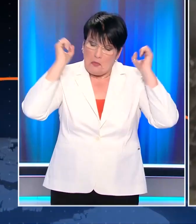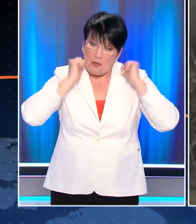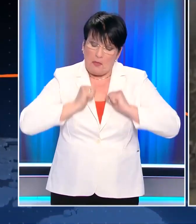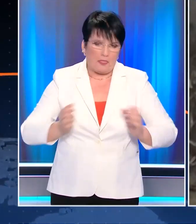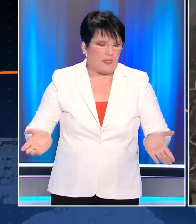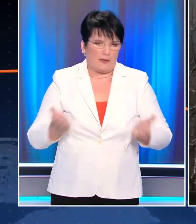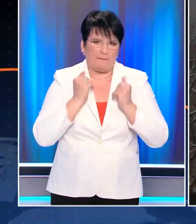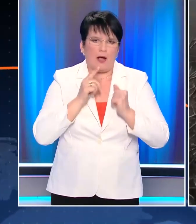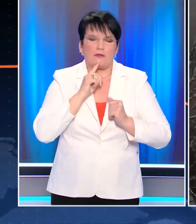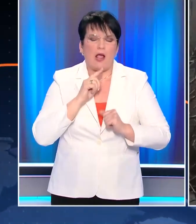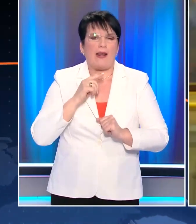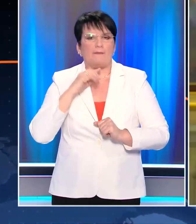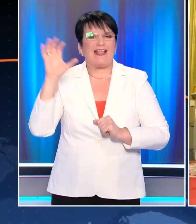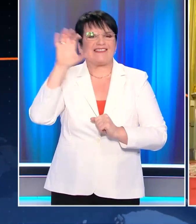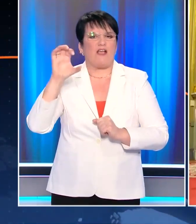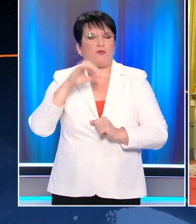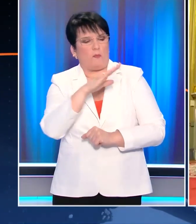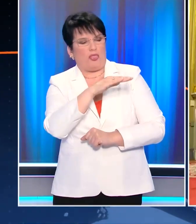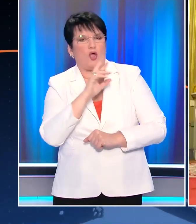σύγκρουσης δεν θα πρέπει να υποτιμάται από τη Δύση.